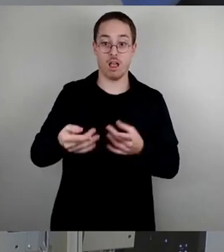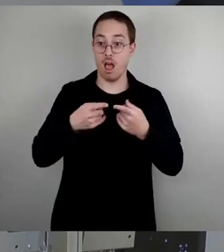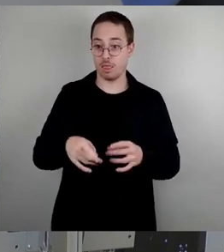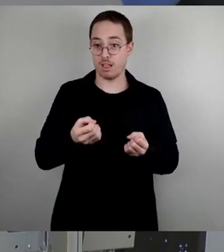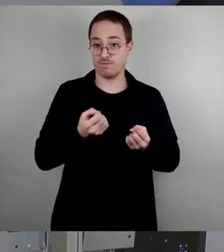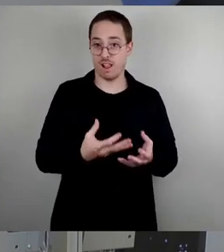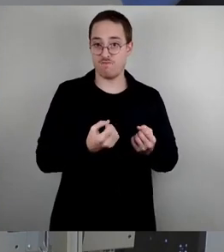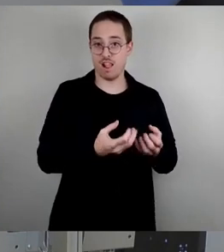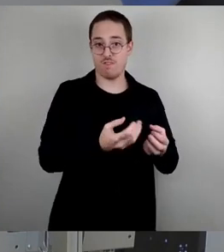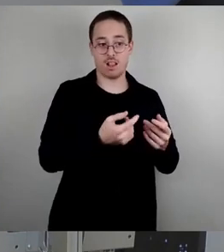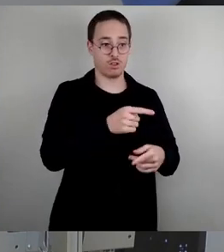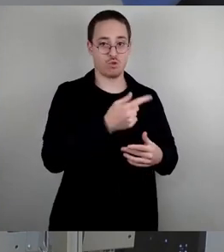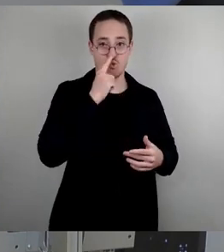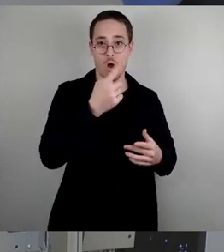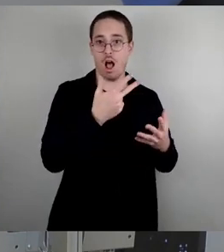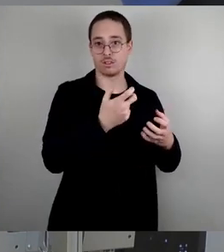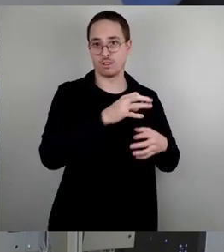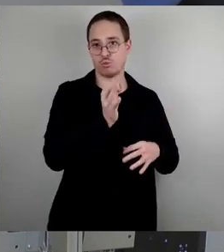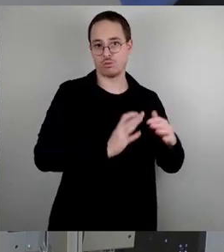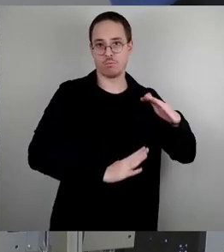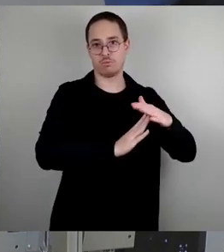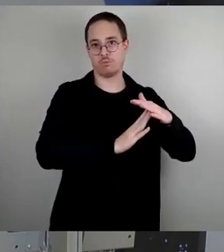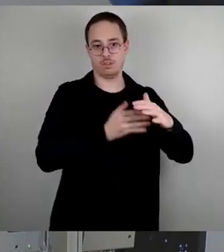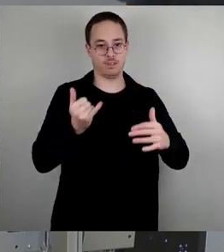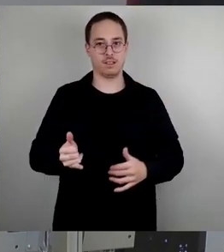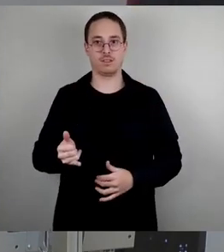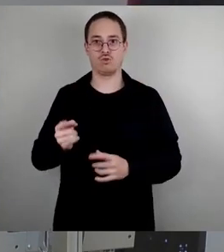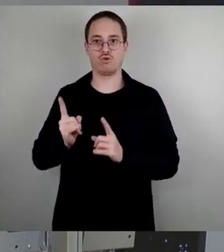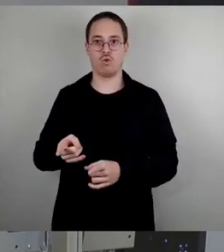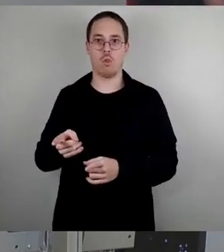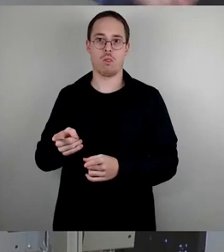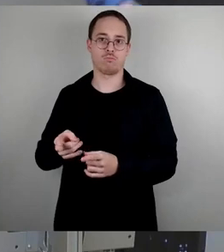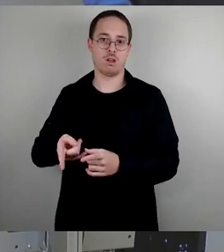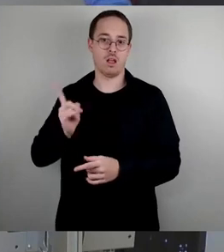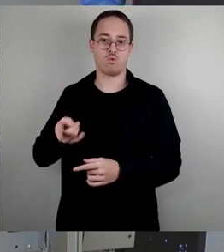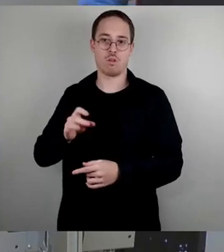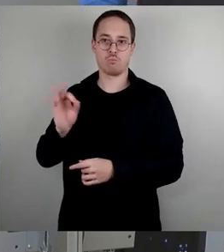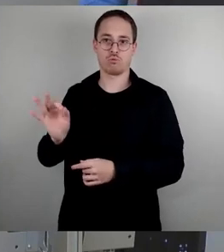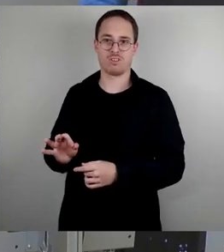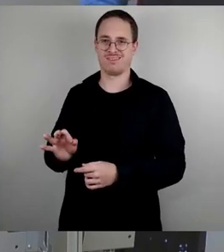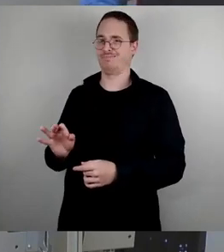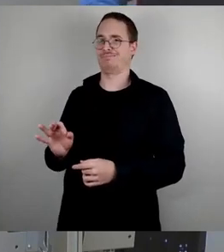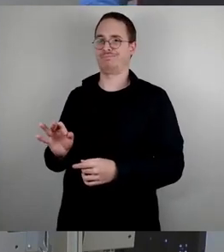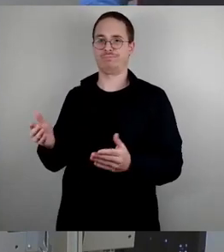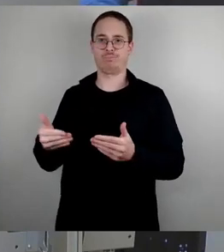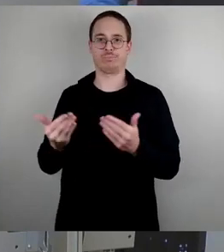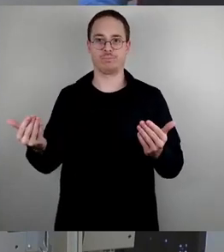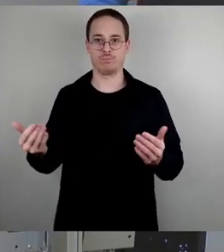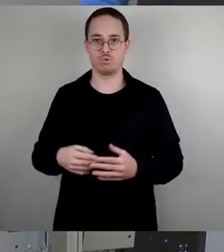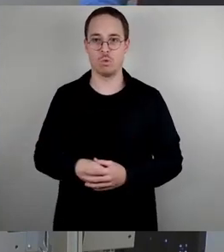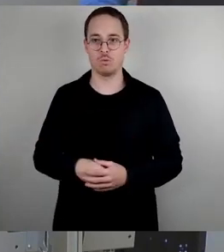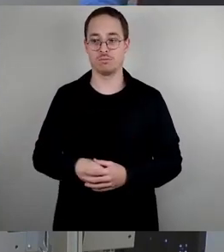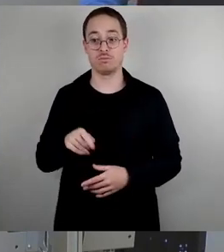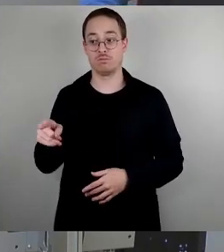weit überzogene Annahme zur Kenntnis nehmen müssen, die dann nie eingetreten ist, aber die Mittel für andere Projekte blockiert hat.